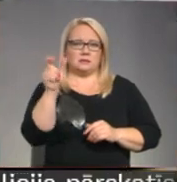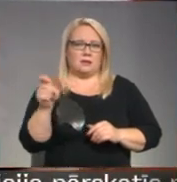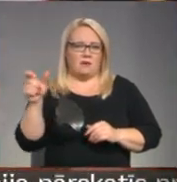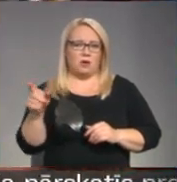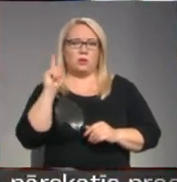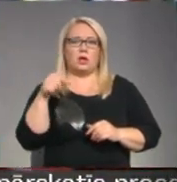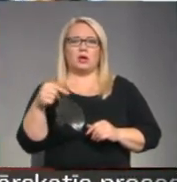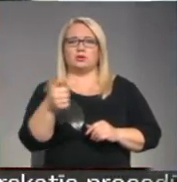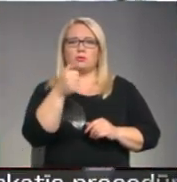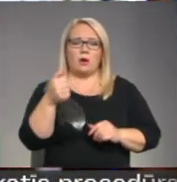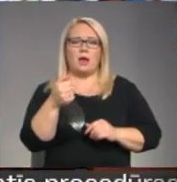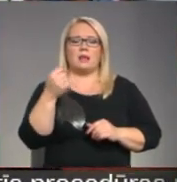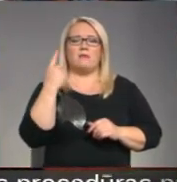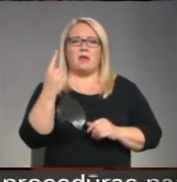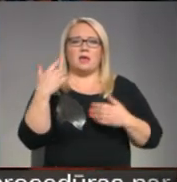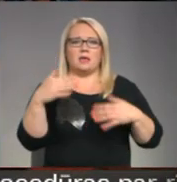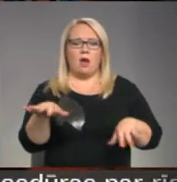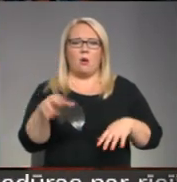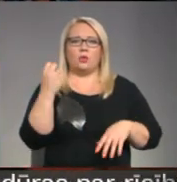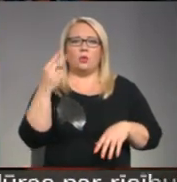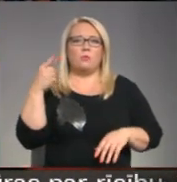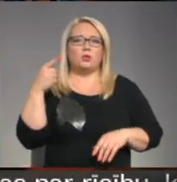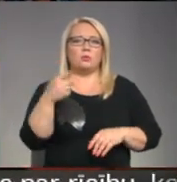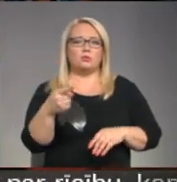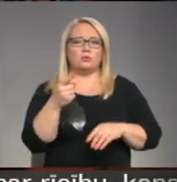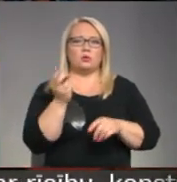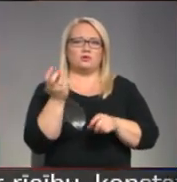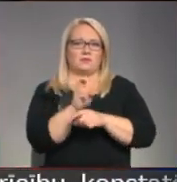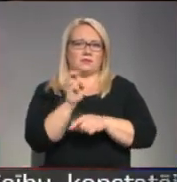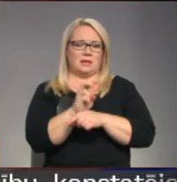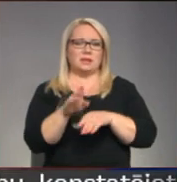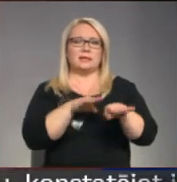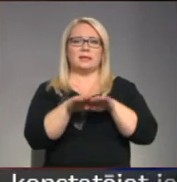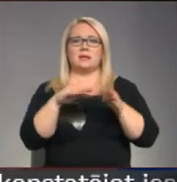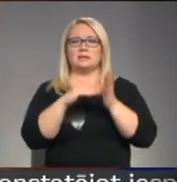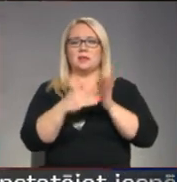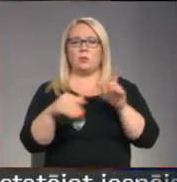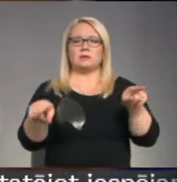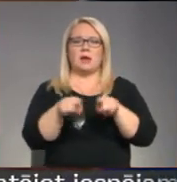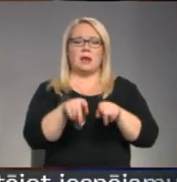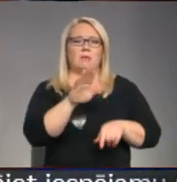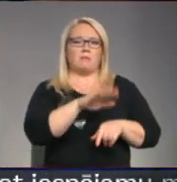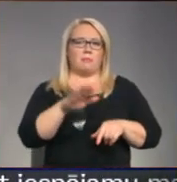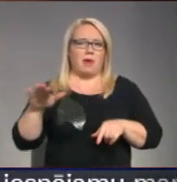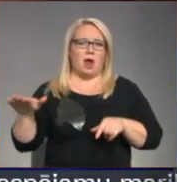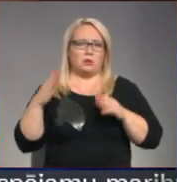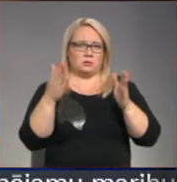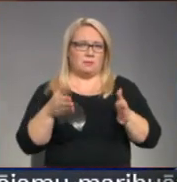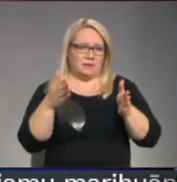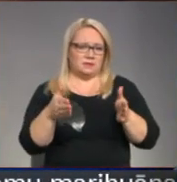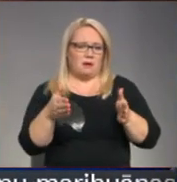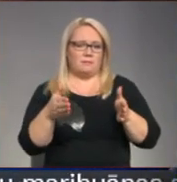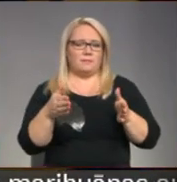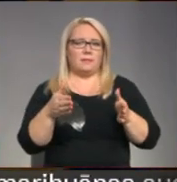Tikai šogad vien tas ir jau 12 tūkstoši vizītes. Līdzīga situācija ir arī Bērnu kliniskai universitāti